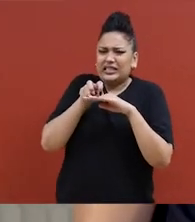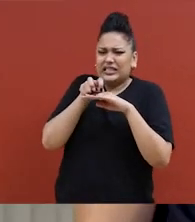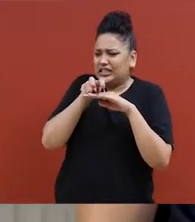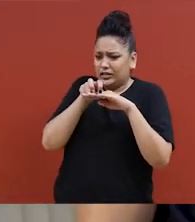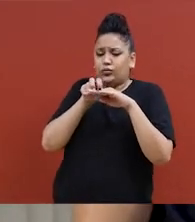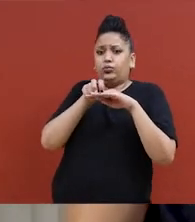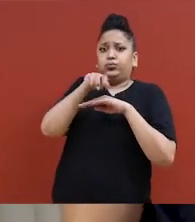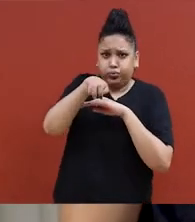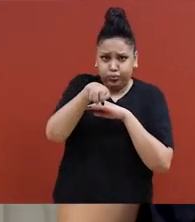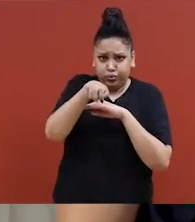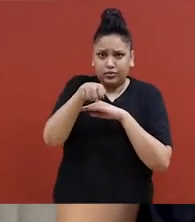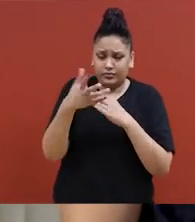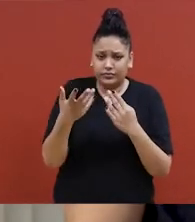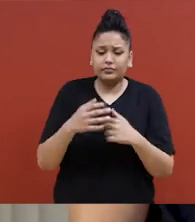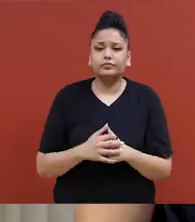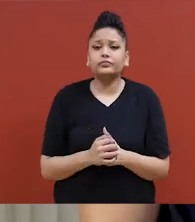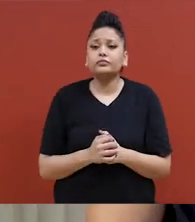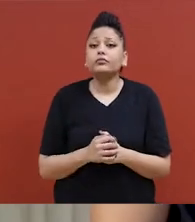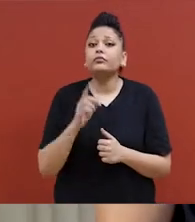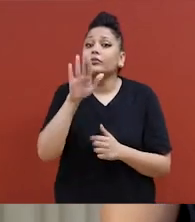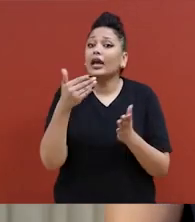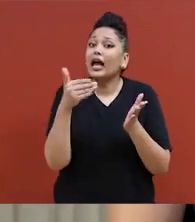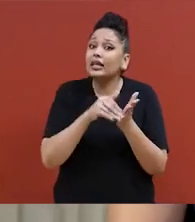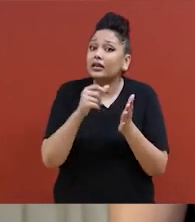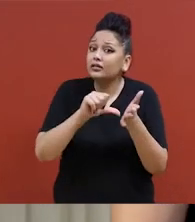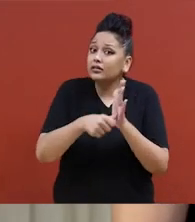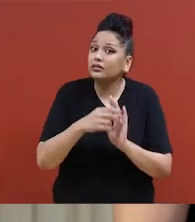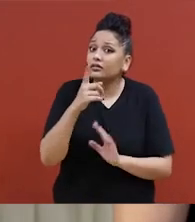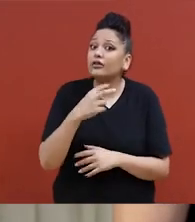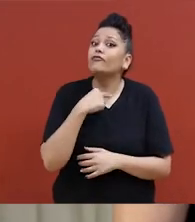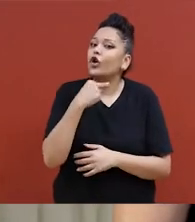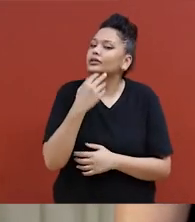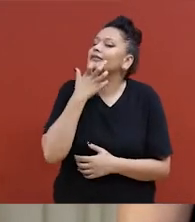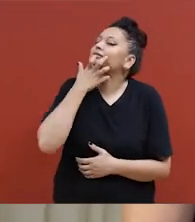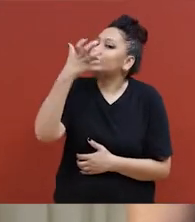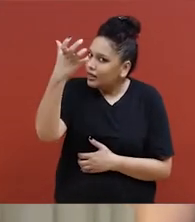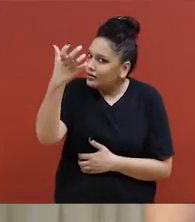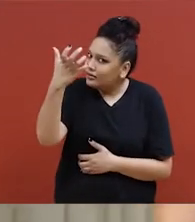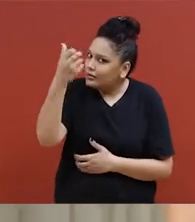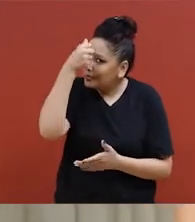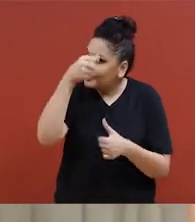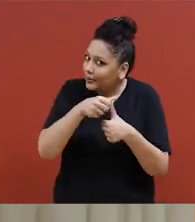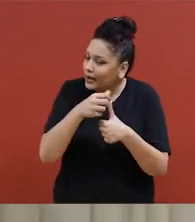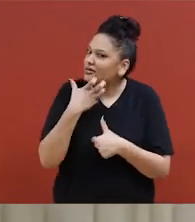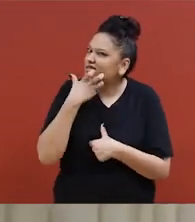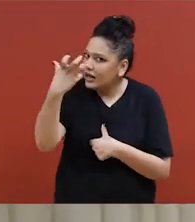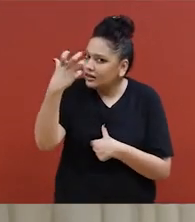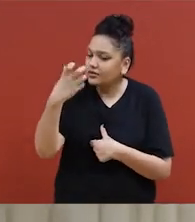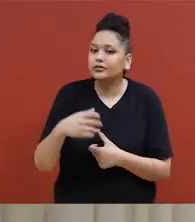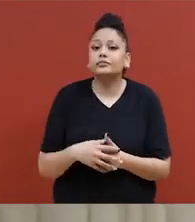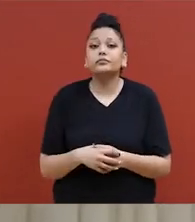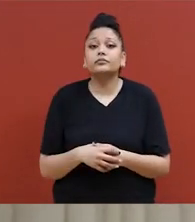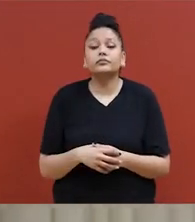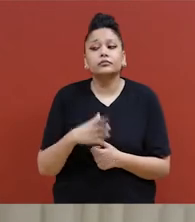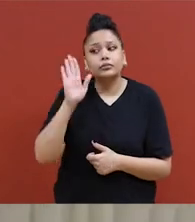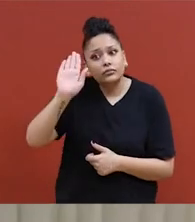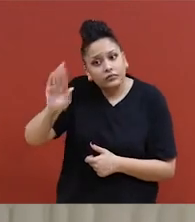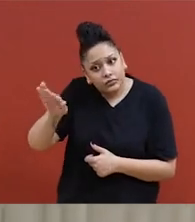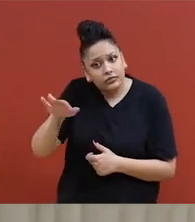L'utilisation de notre voix ne devrait jamais être minimisée, ne devrait jamais être sous-estimée.